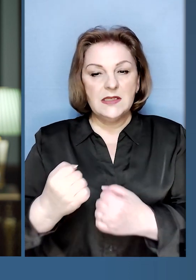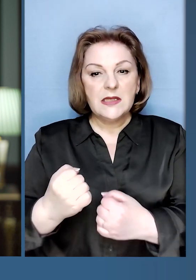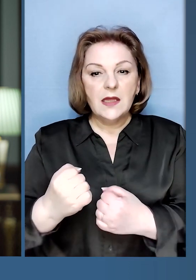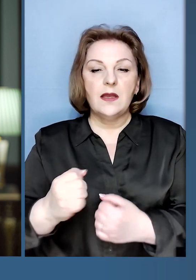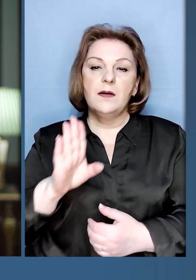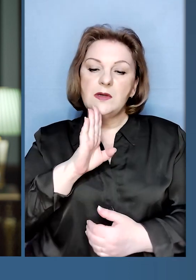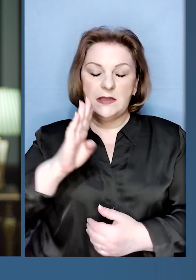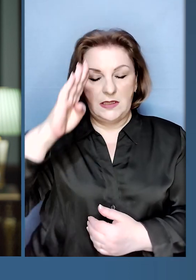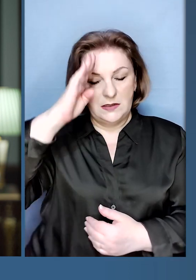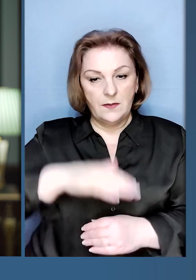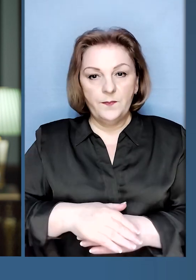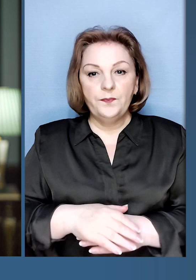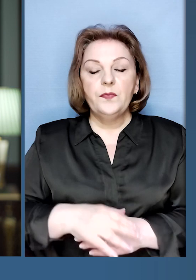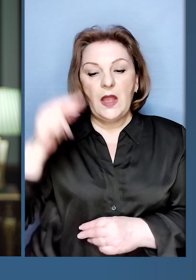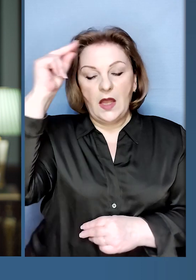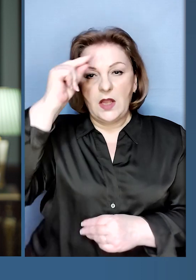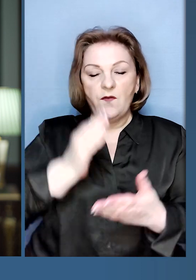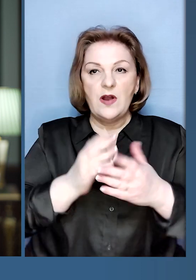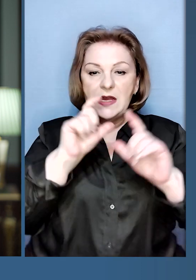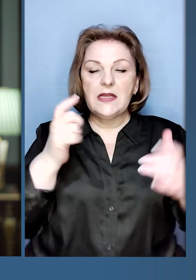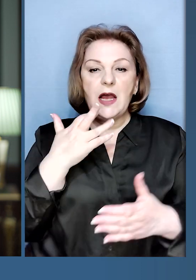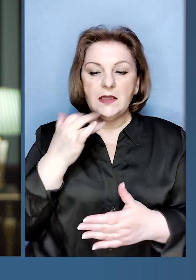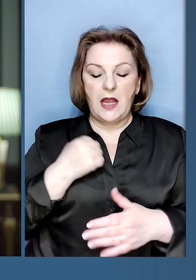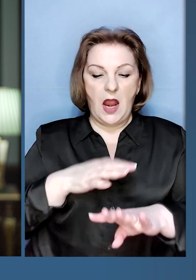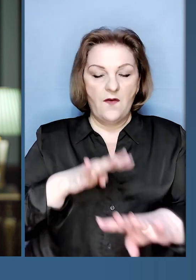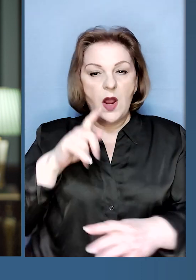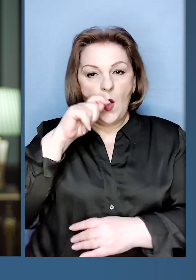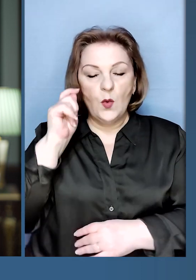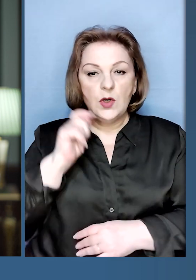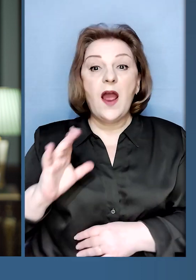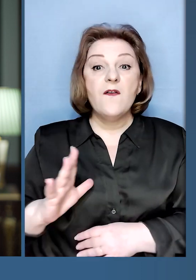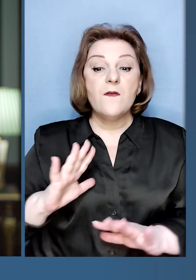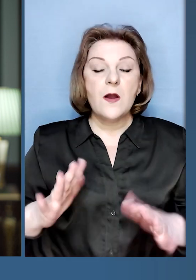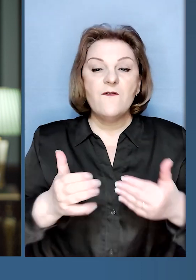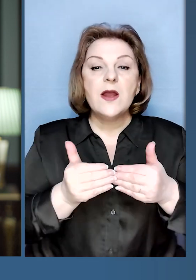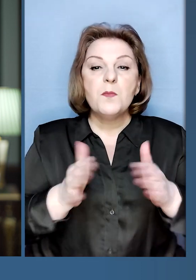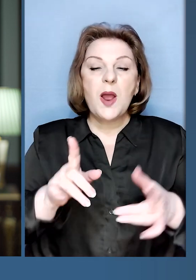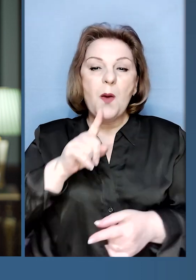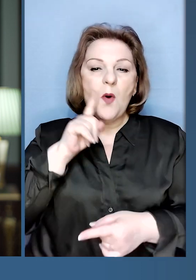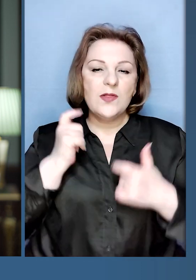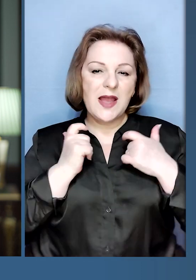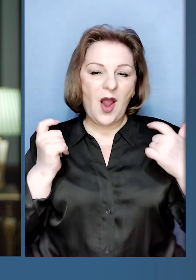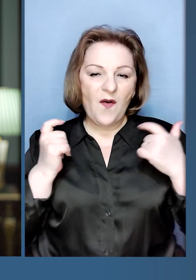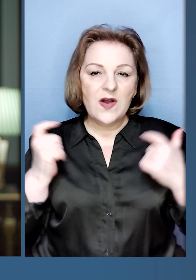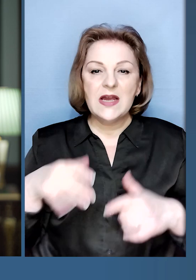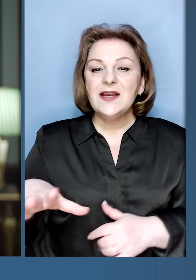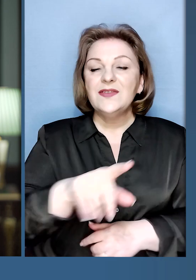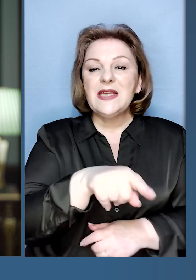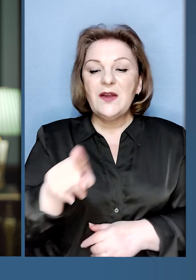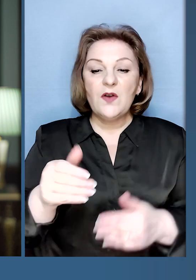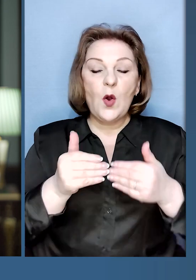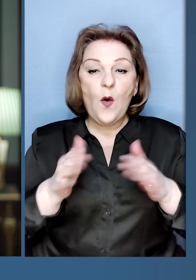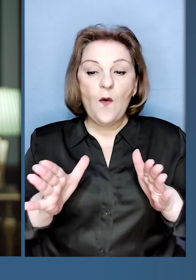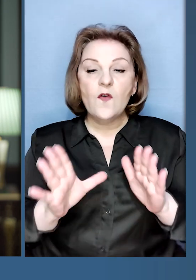захисникам і захисницям. У навчальних закладах Національної гвардії України відбувся випуск молодих офіцерів. Усі